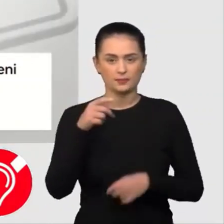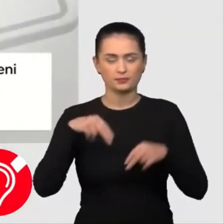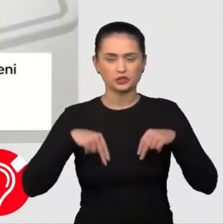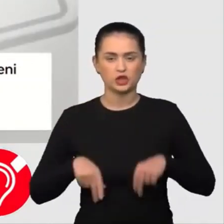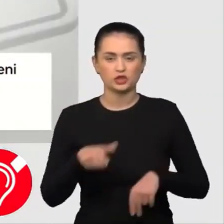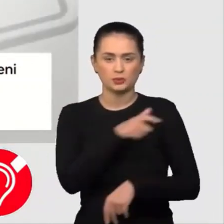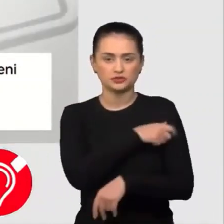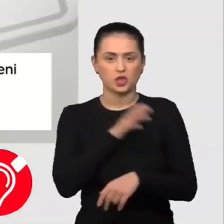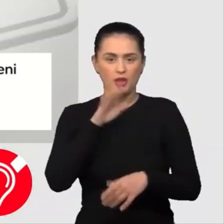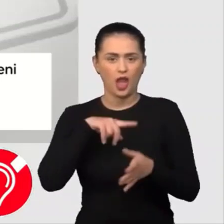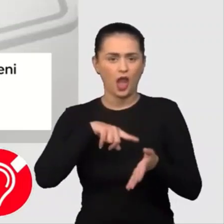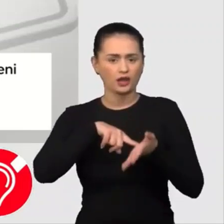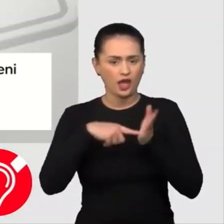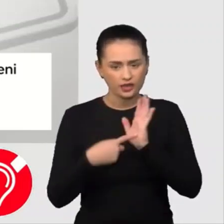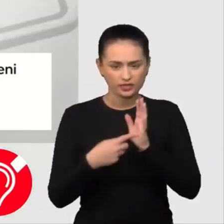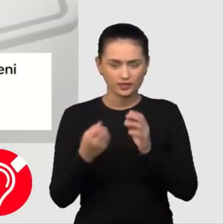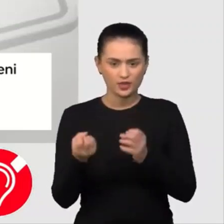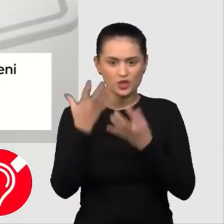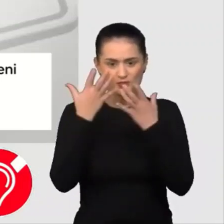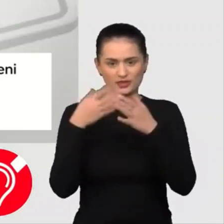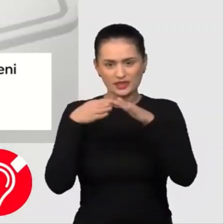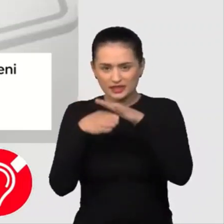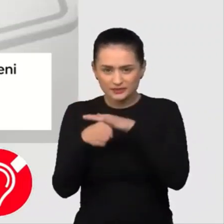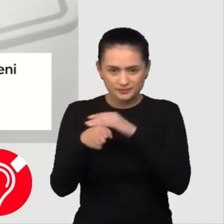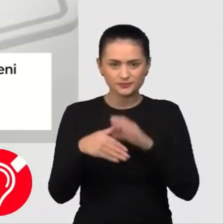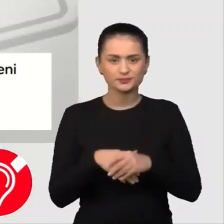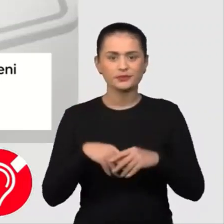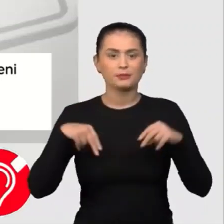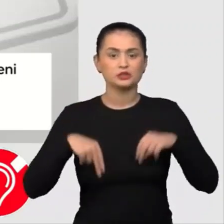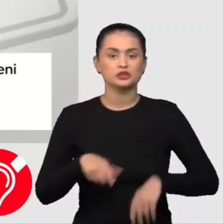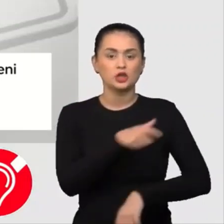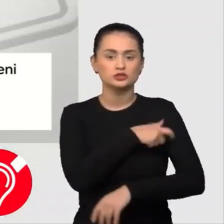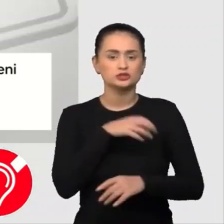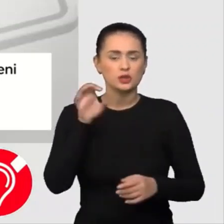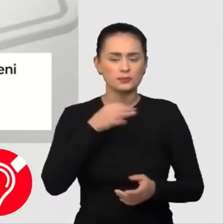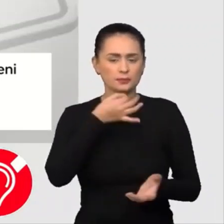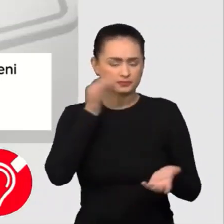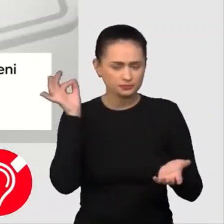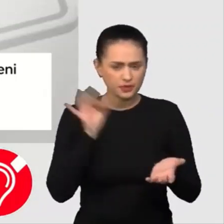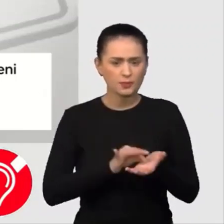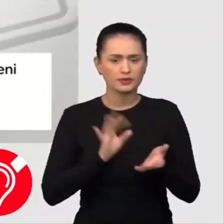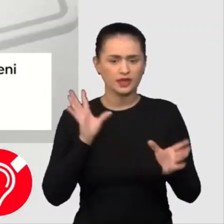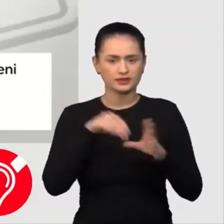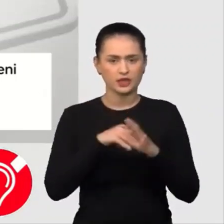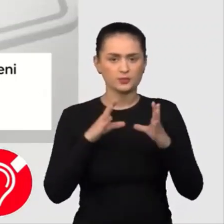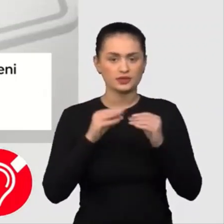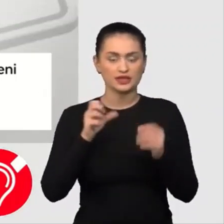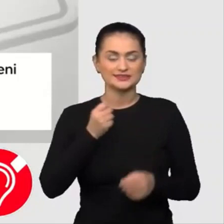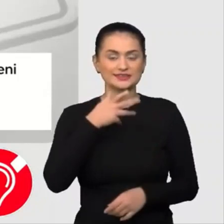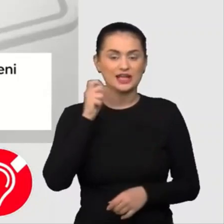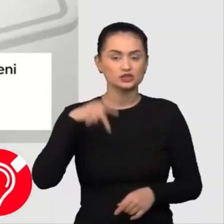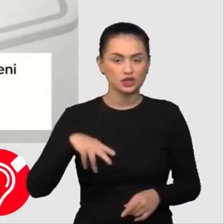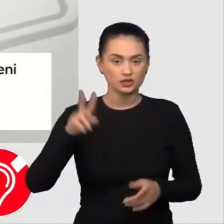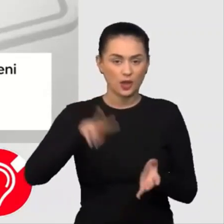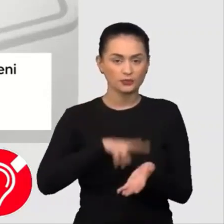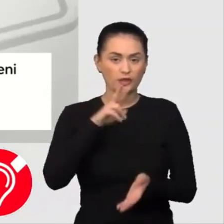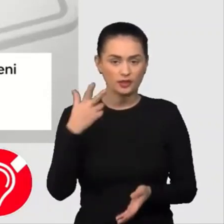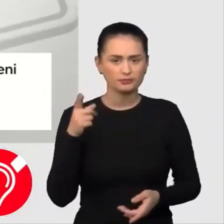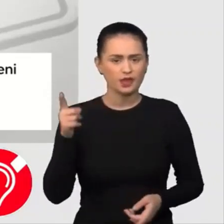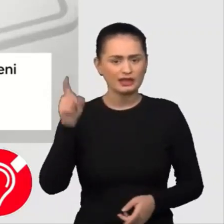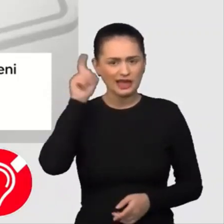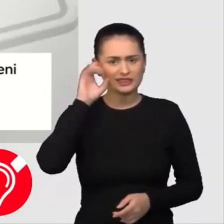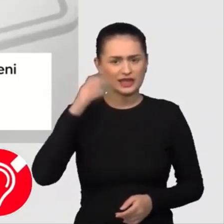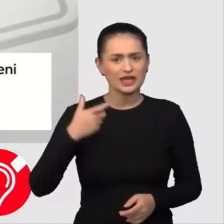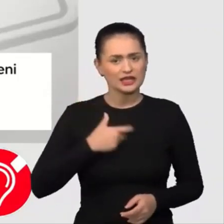Charles Michel ne arată lumina de la capătul tunelului. Președintele Consiliului European promite aderarea României la Schengen în 2023.